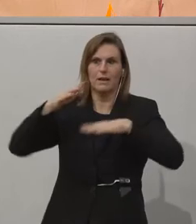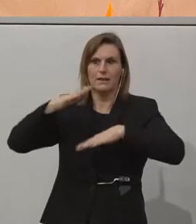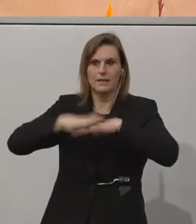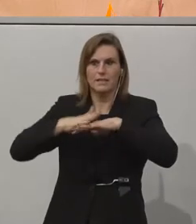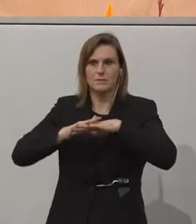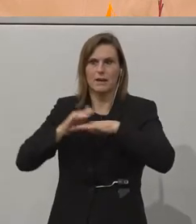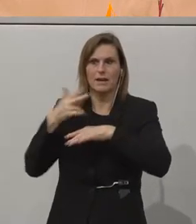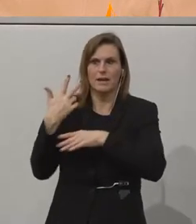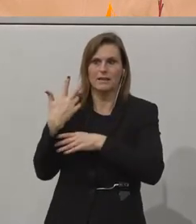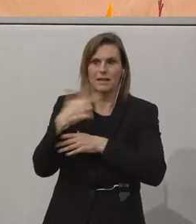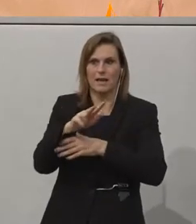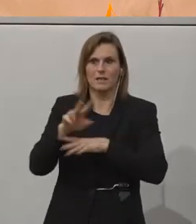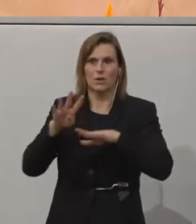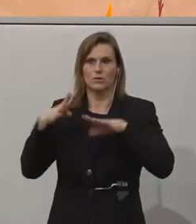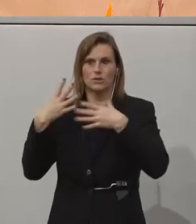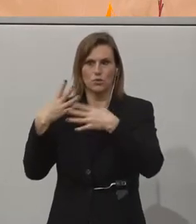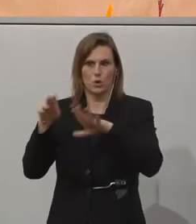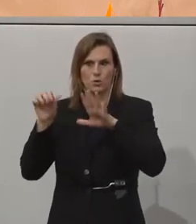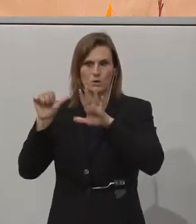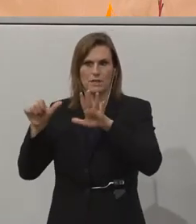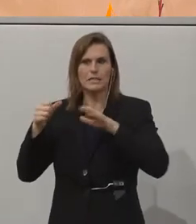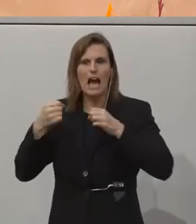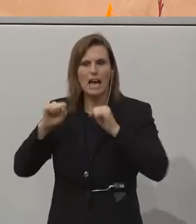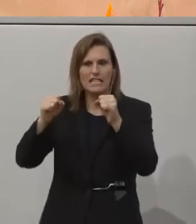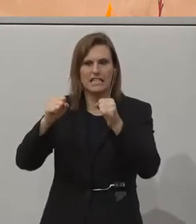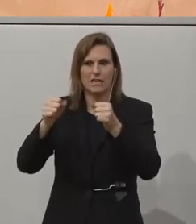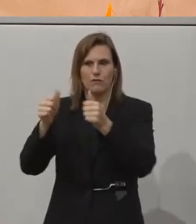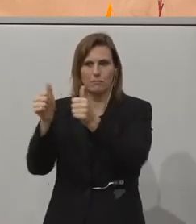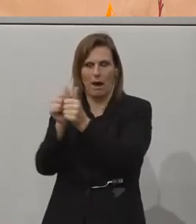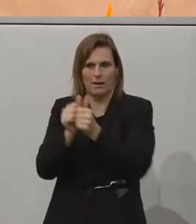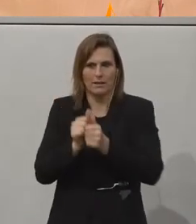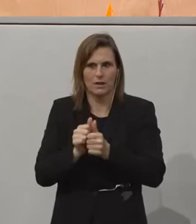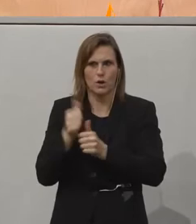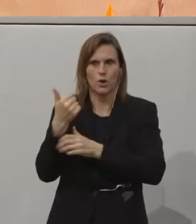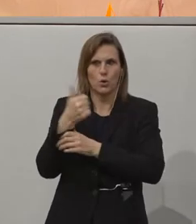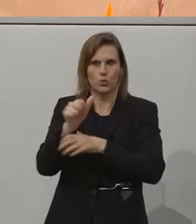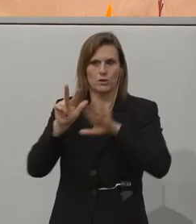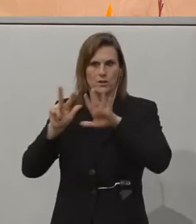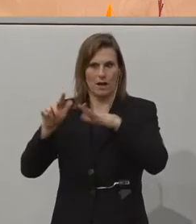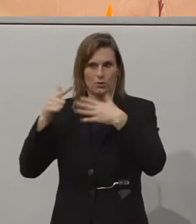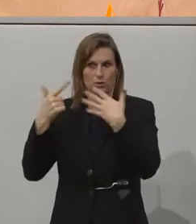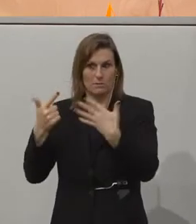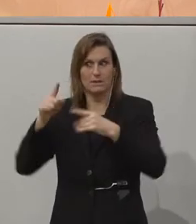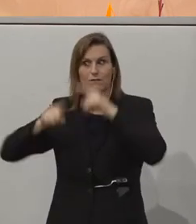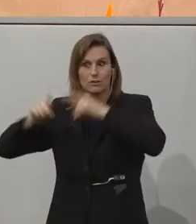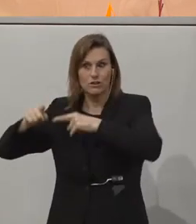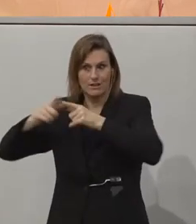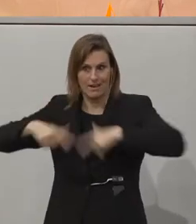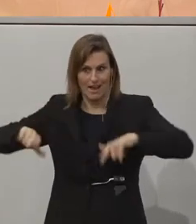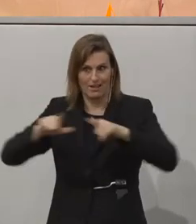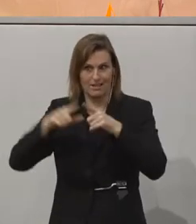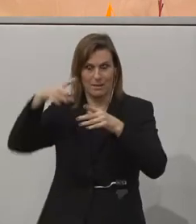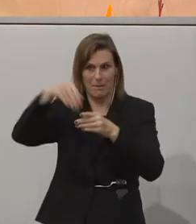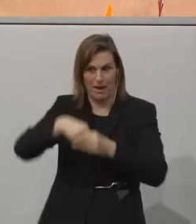.906 aktiven Partnern aus 178 Ländern. Wir haben